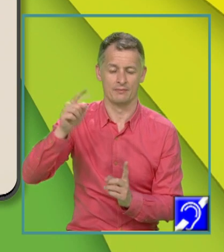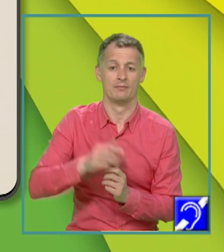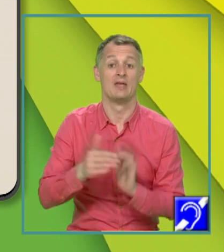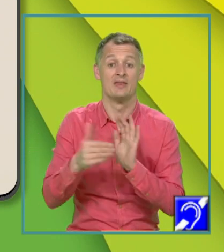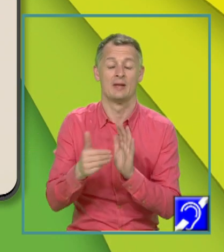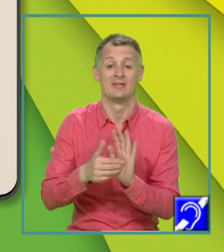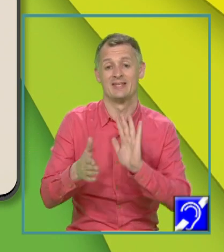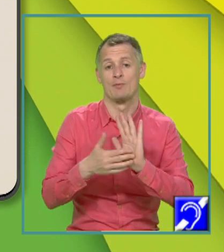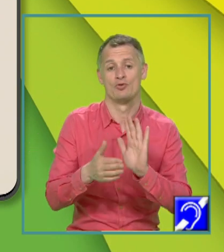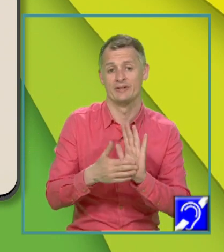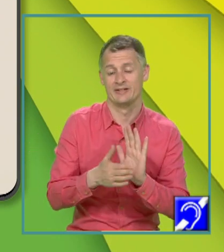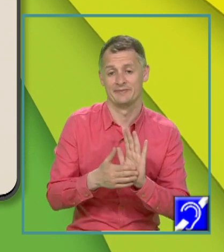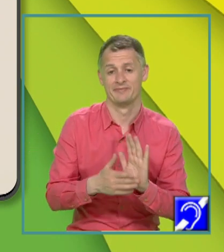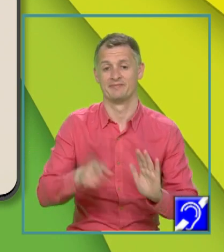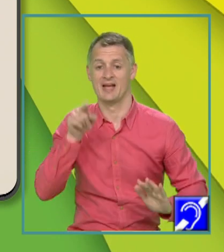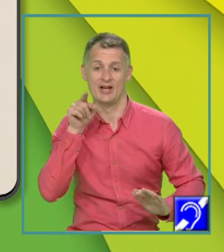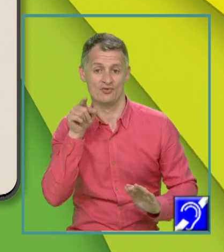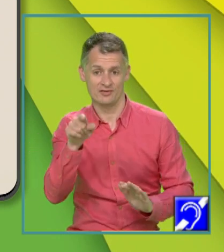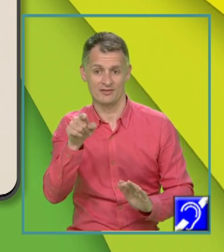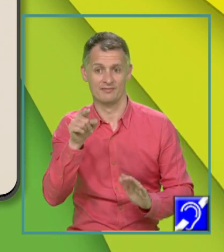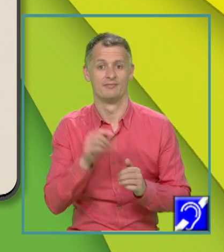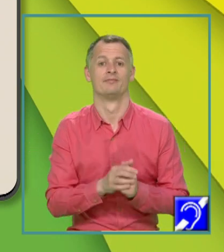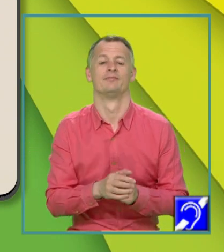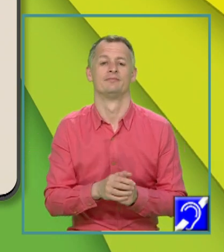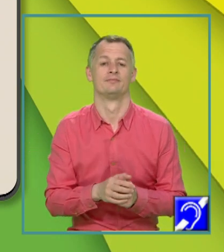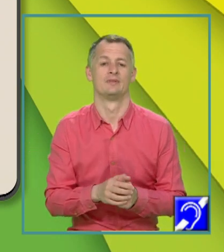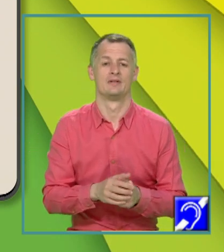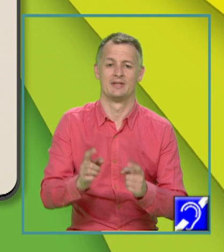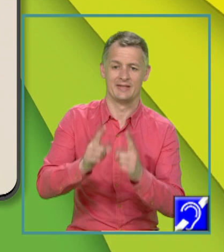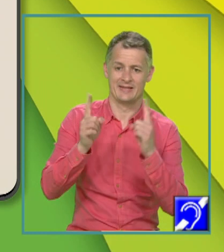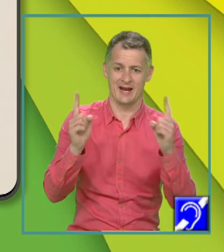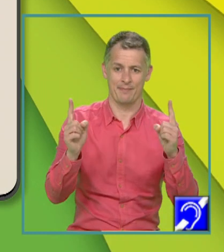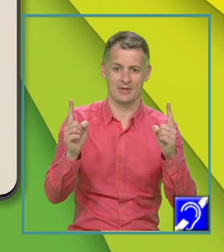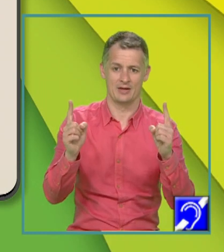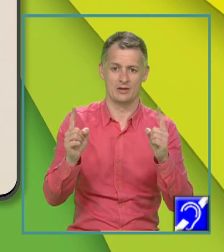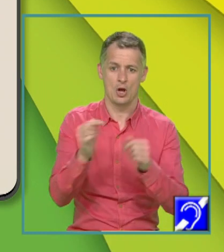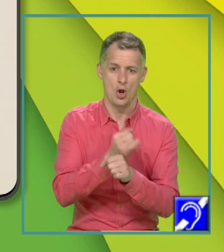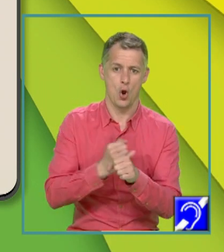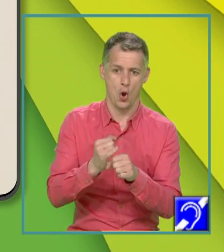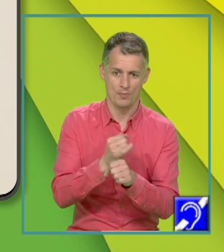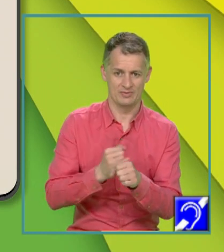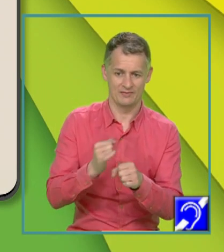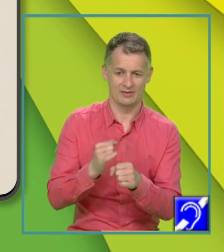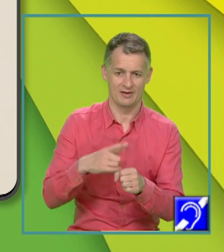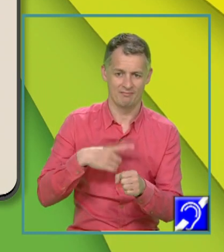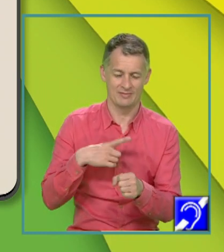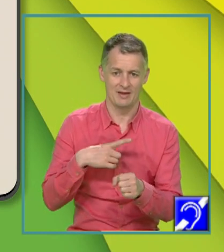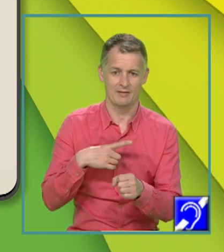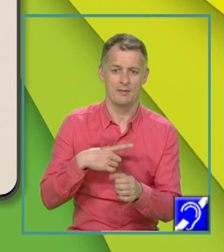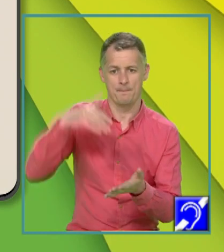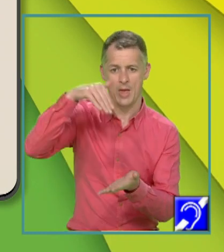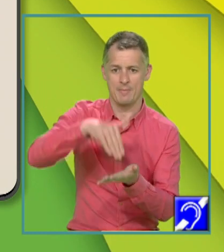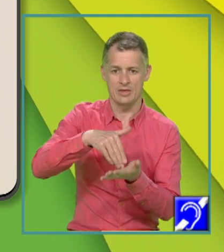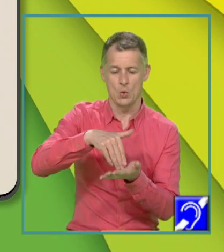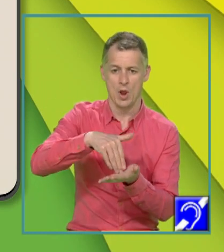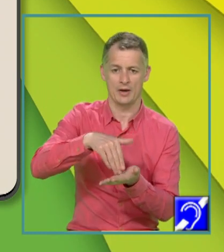demonstrat faptul că această dreaptă, da? Observat, este perpendiculară